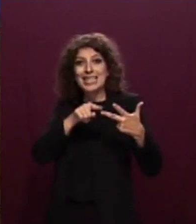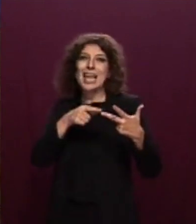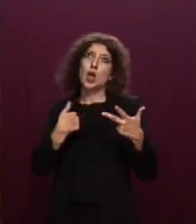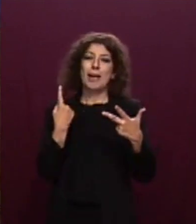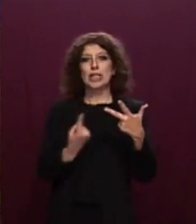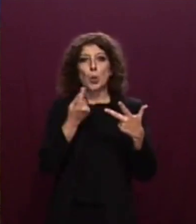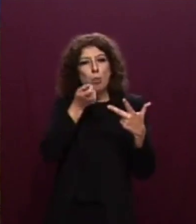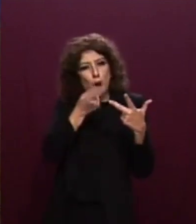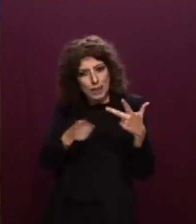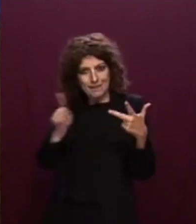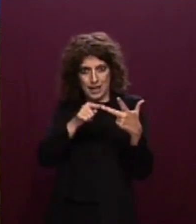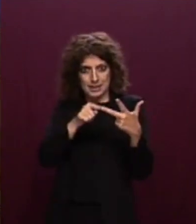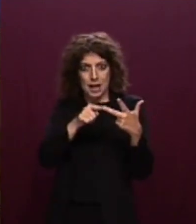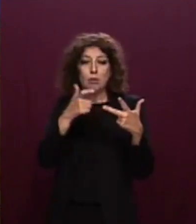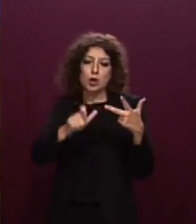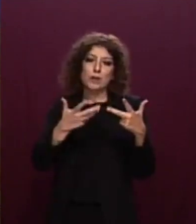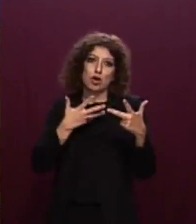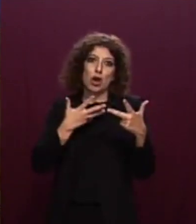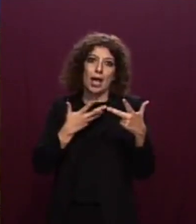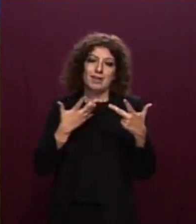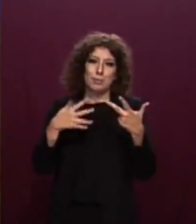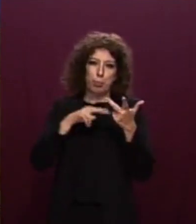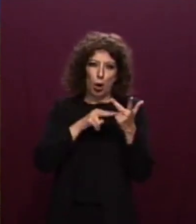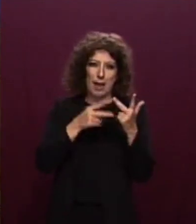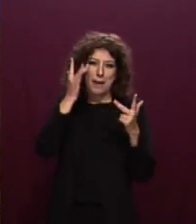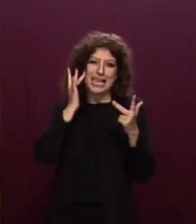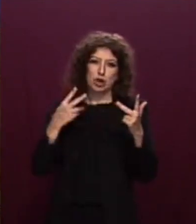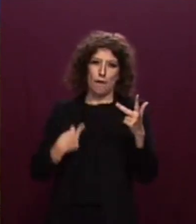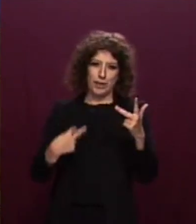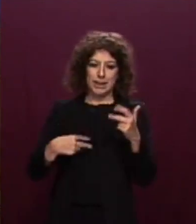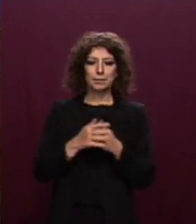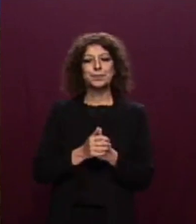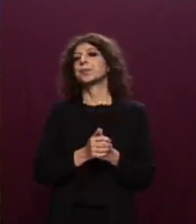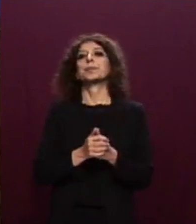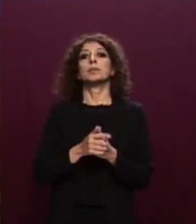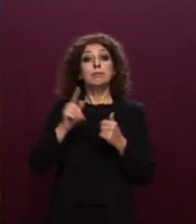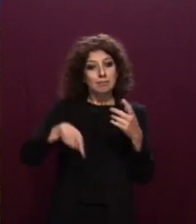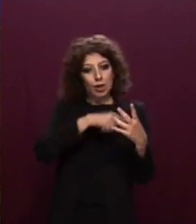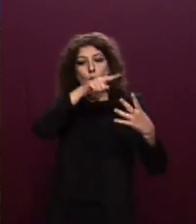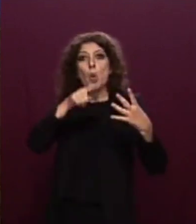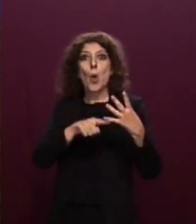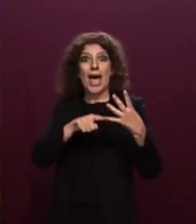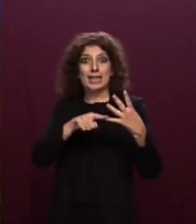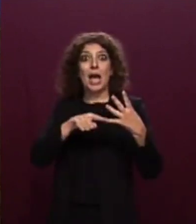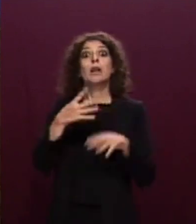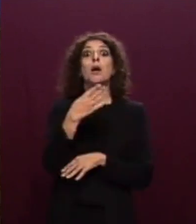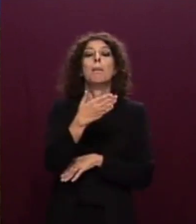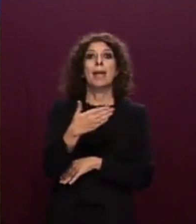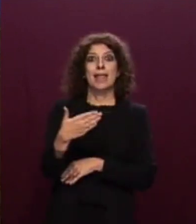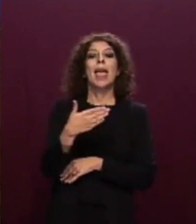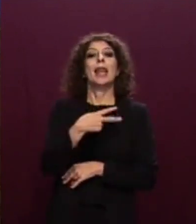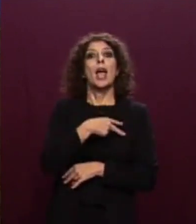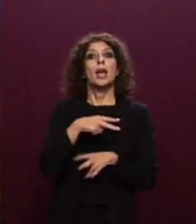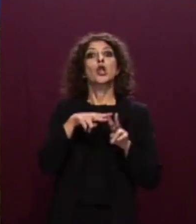rispetto alle altre due. Riferisco, infine, in merito alla nave Ocean Viking, la quarta, battente bandiera norvegese dell